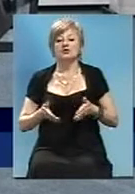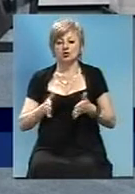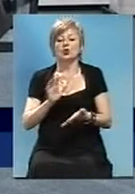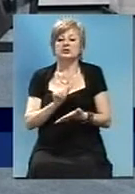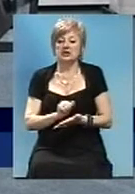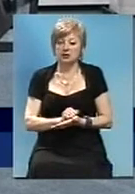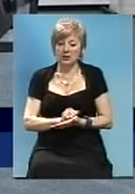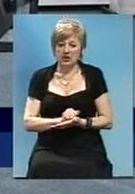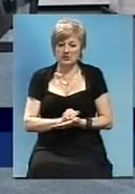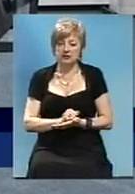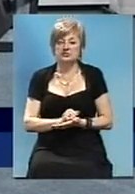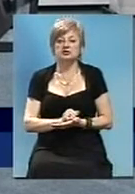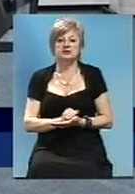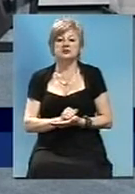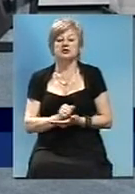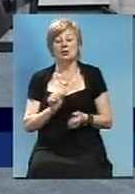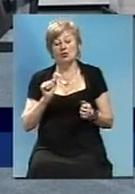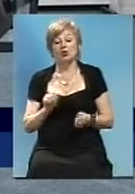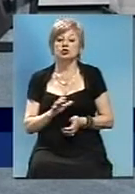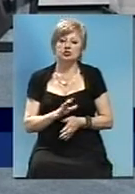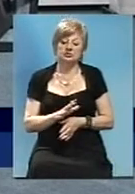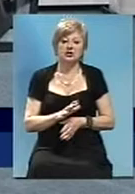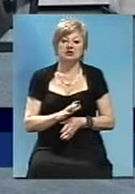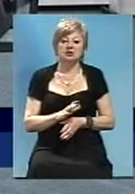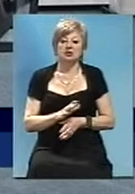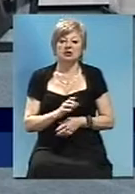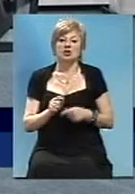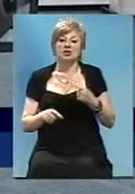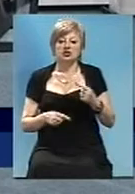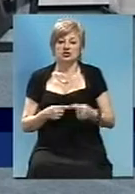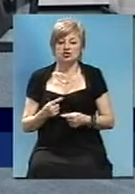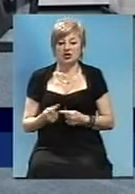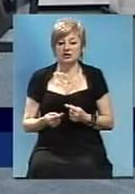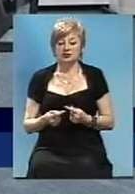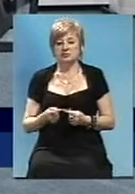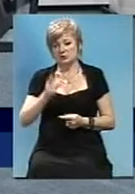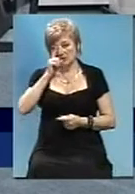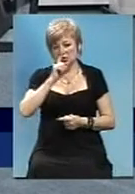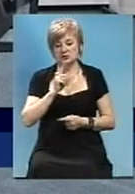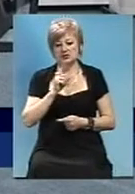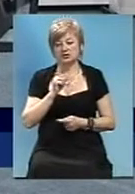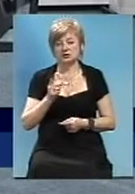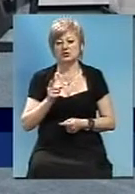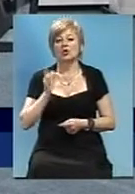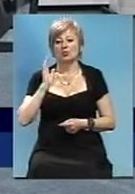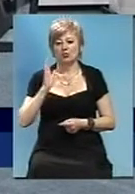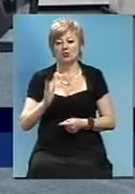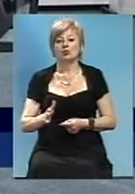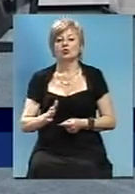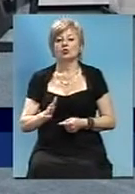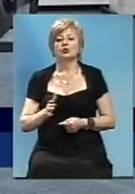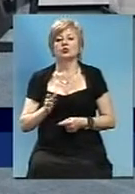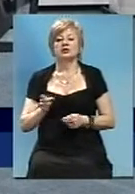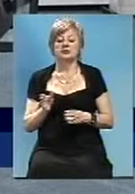сьогодні результати немає. може бути через місяць буде опять